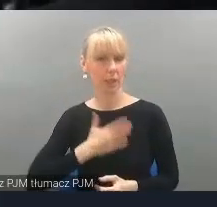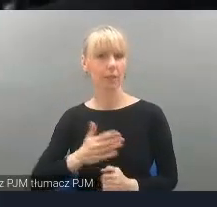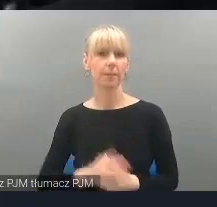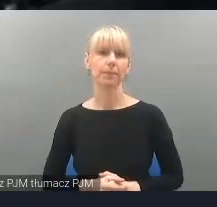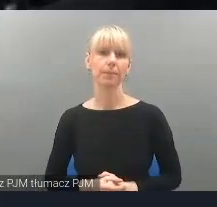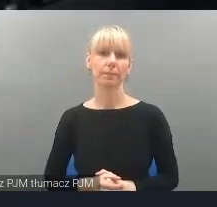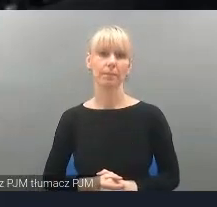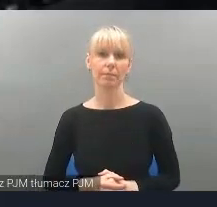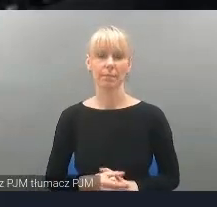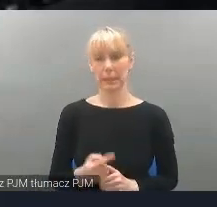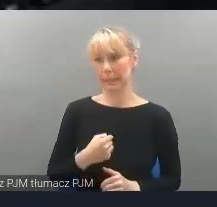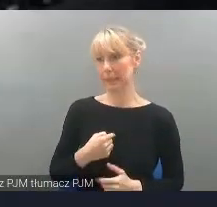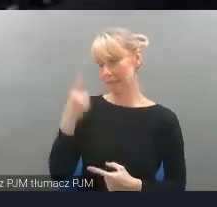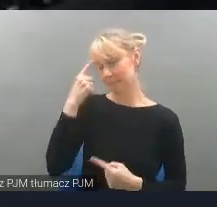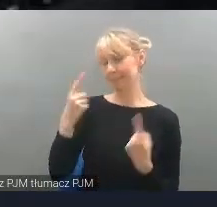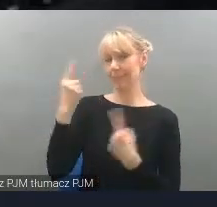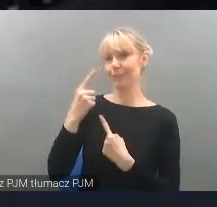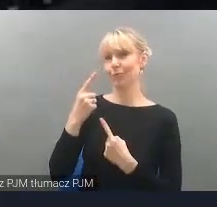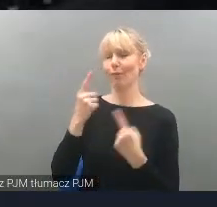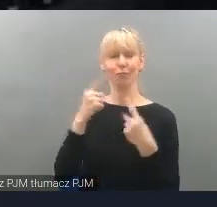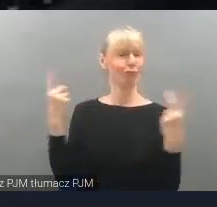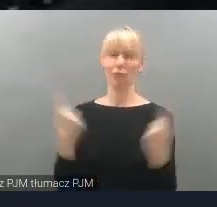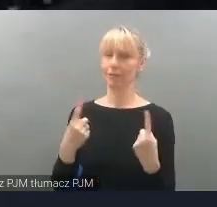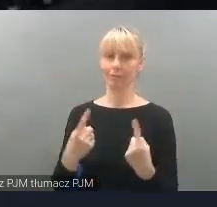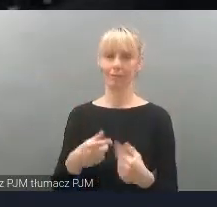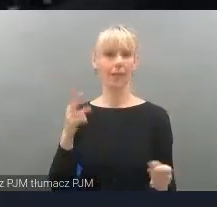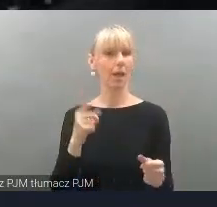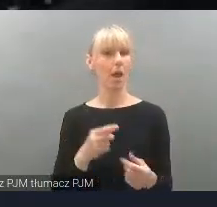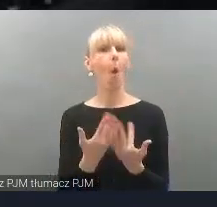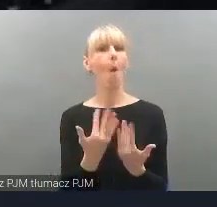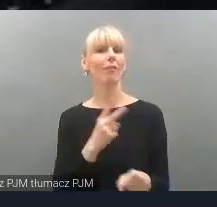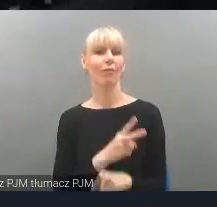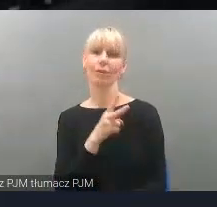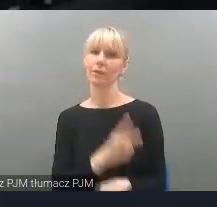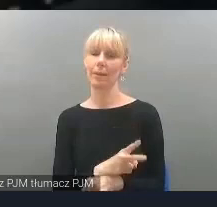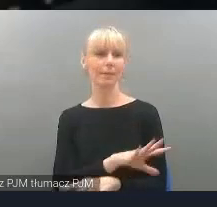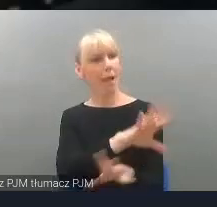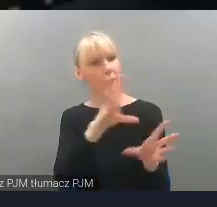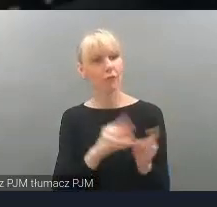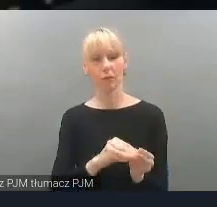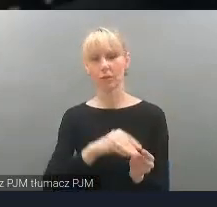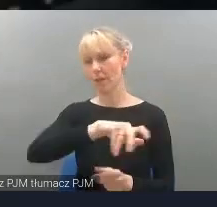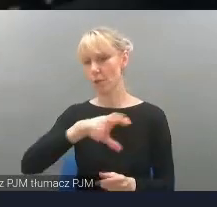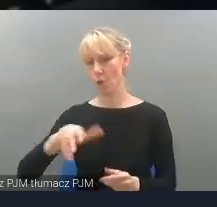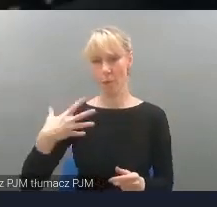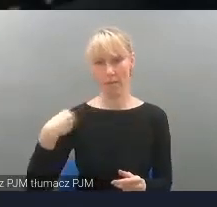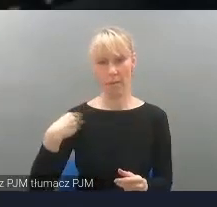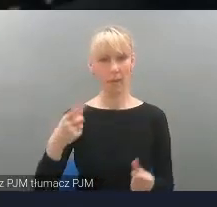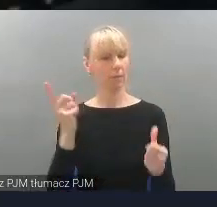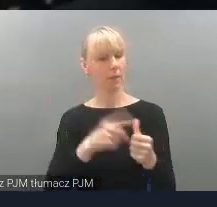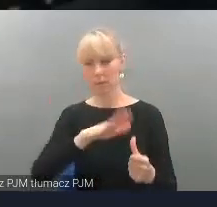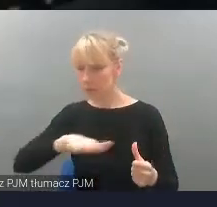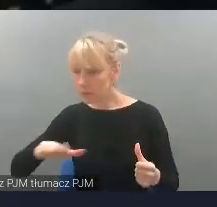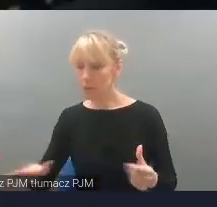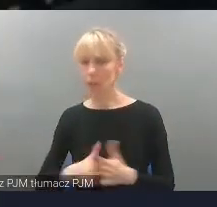Uważam, że jest fantastyczne, bo jest dostępne, łatwo dostępne i dla wszystkich grup wiekowych, i dla mniejszych dzieci, i dla starszych. Ja jestem